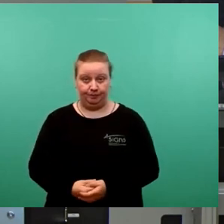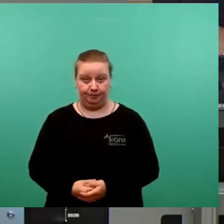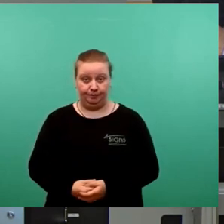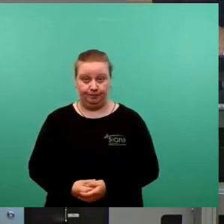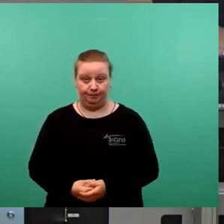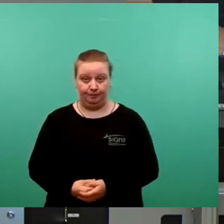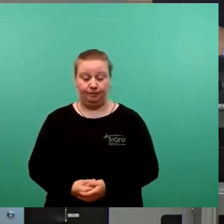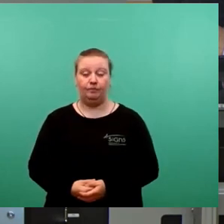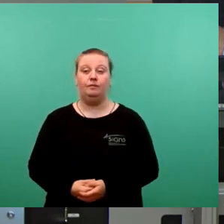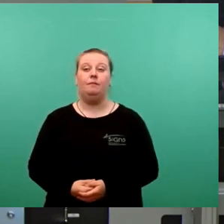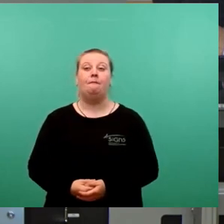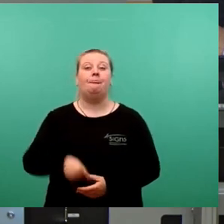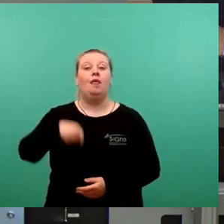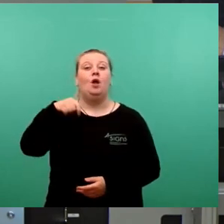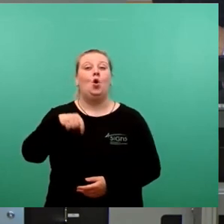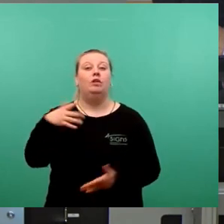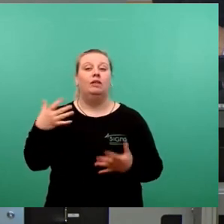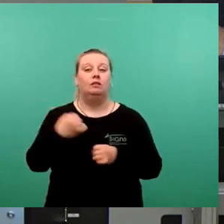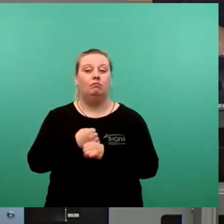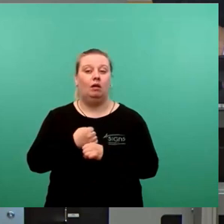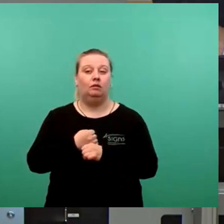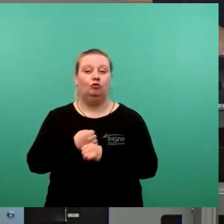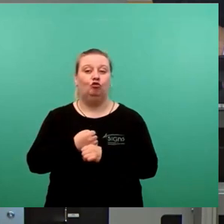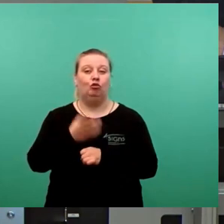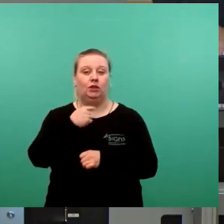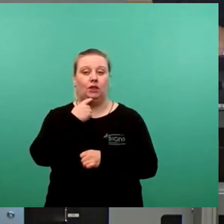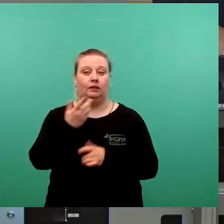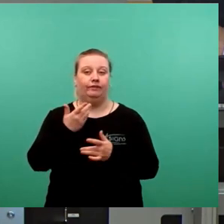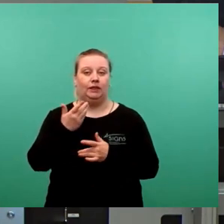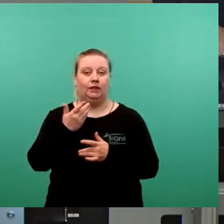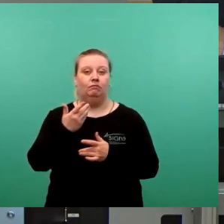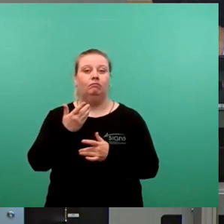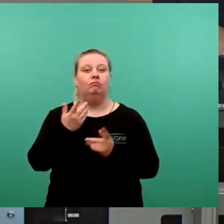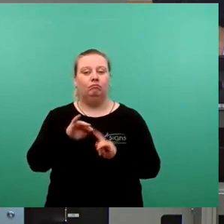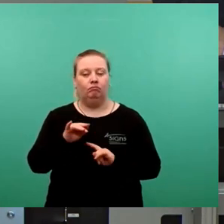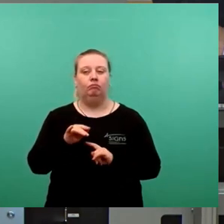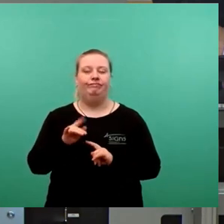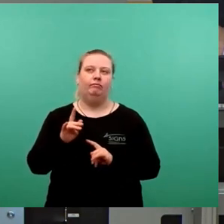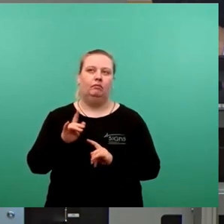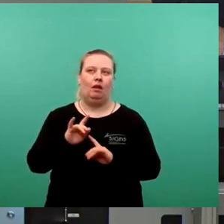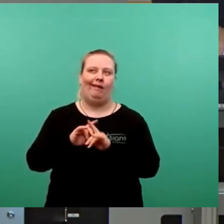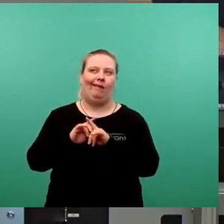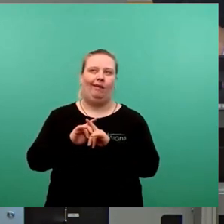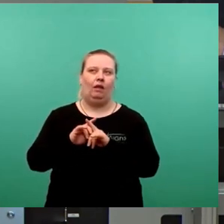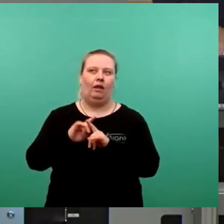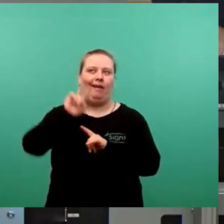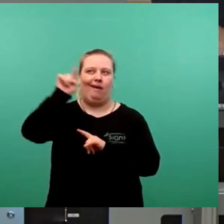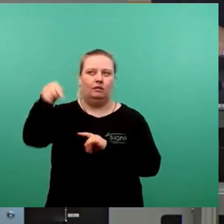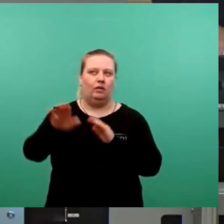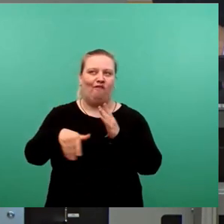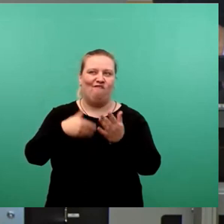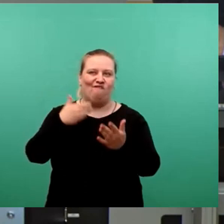Was wir heute haben, und das ist zu Recht gesagt worden, ist ein externer, sozusagen vorgeschlagener